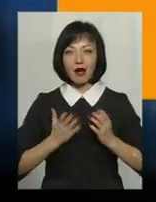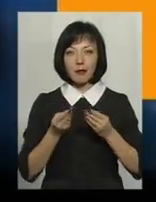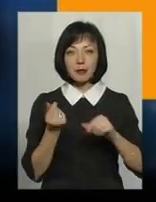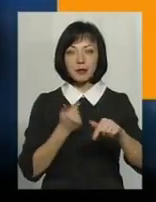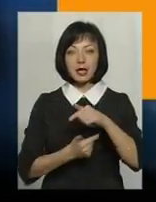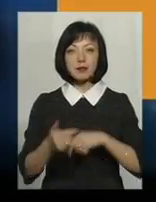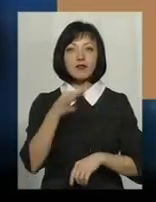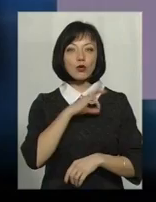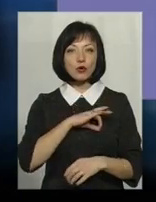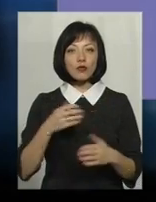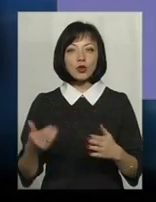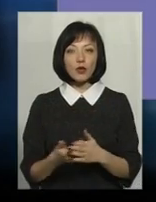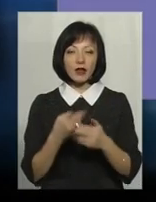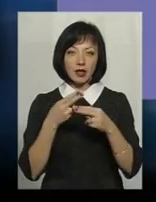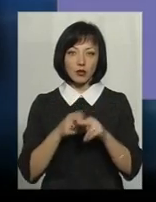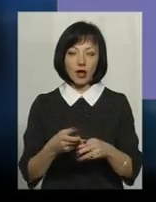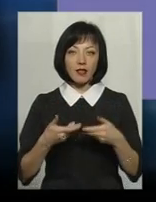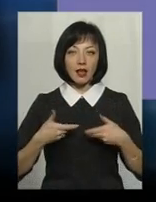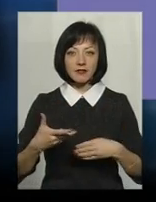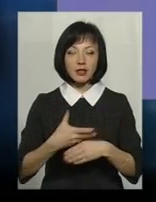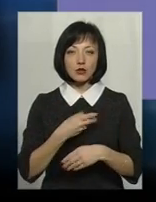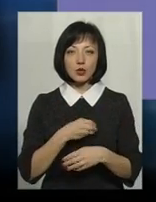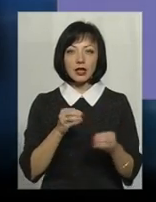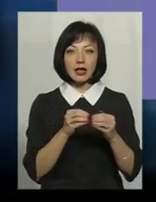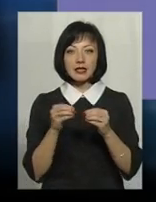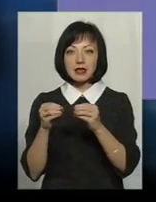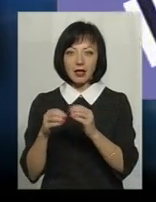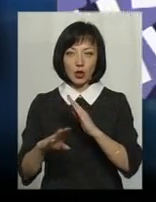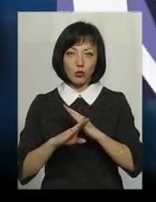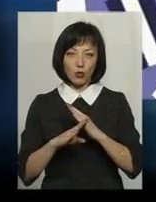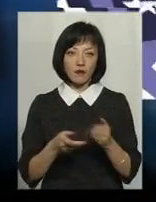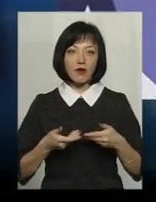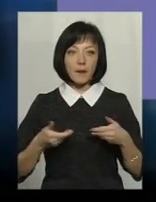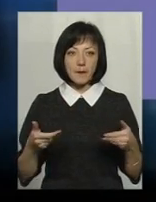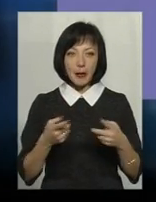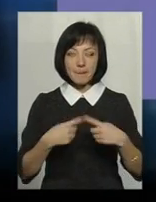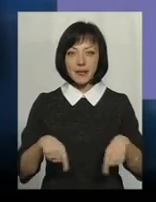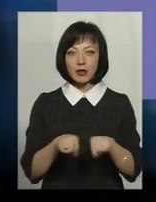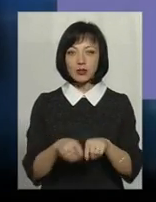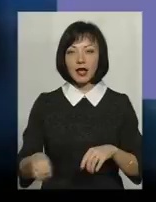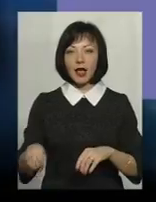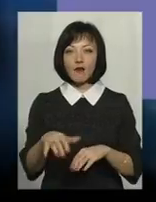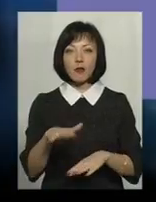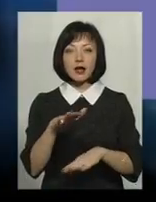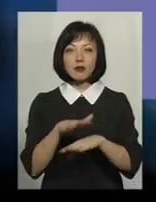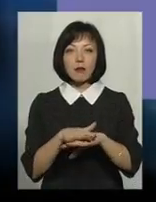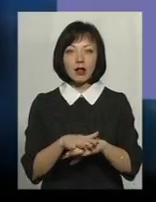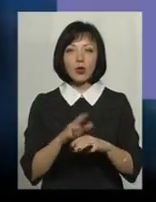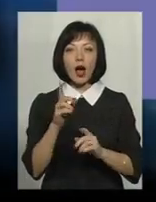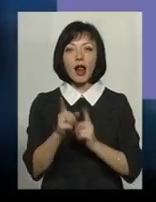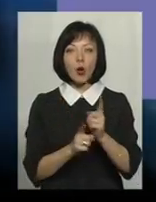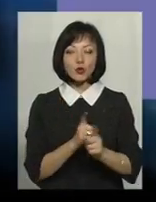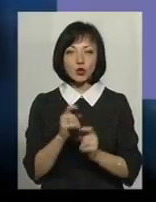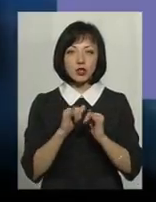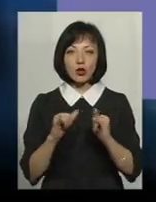нові технології. Нас фінансують десятки донорів. Ми – підрозділ Європейського банку реконструкції та розвитку,